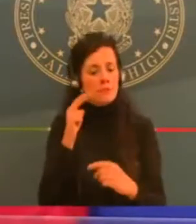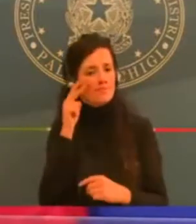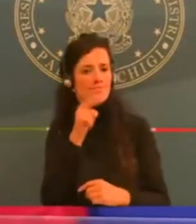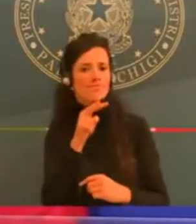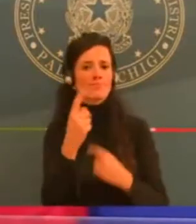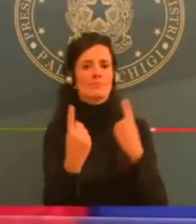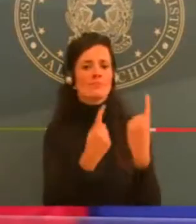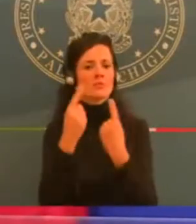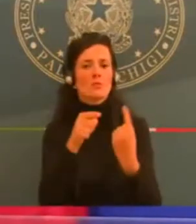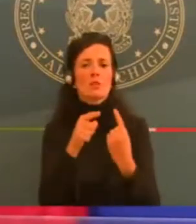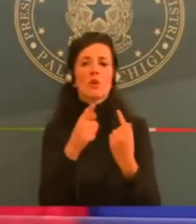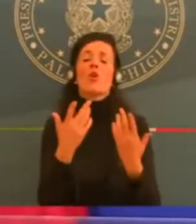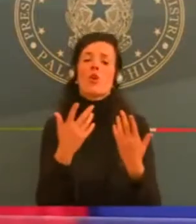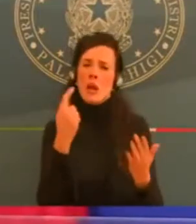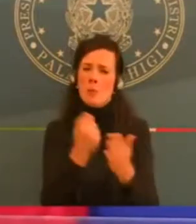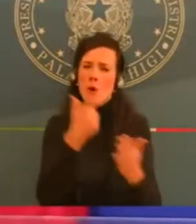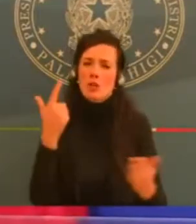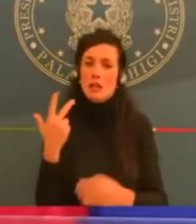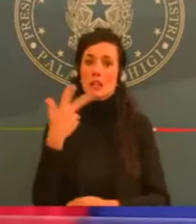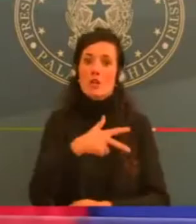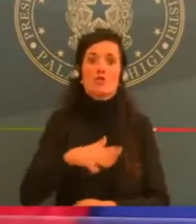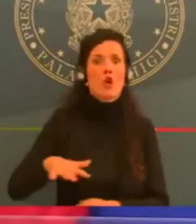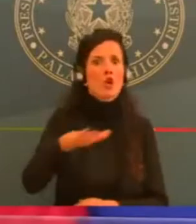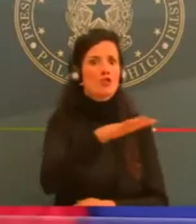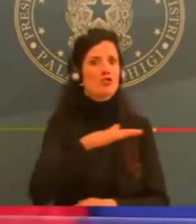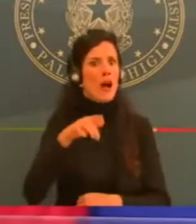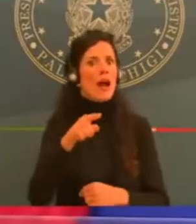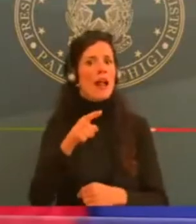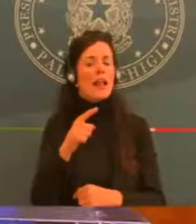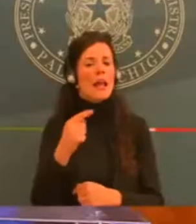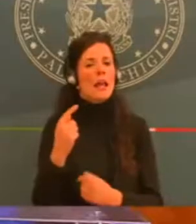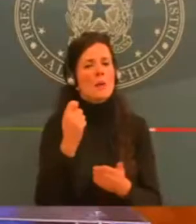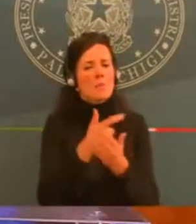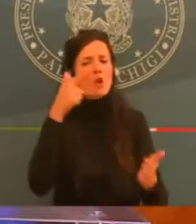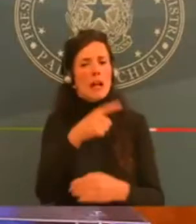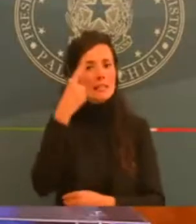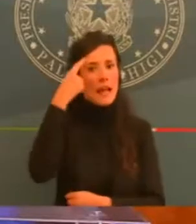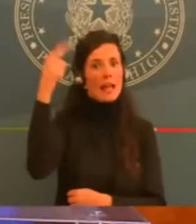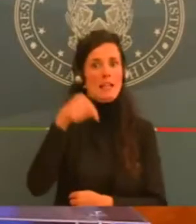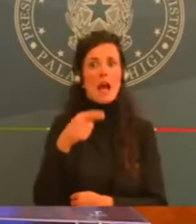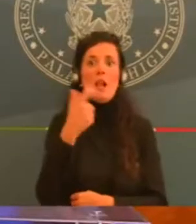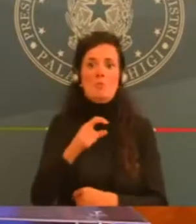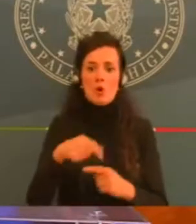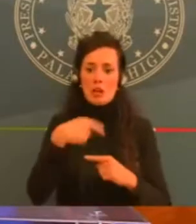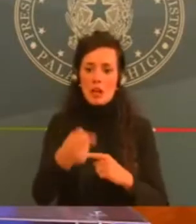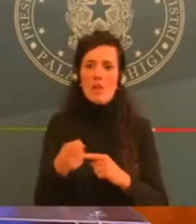nostra comunità nazionale. Quindi riassumo le misure che adotteremo.